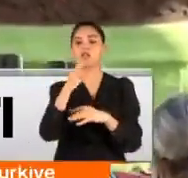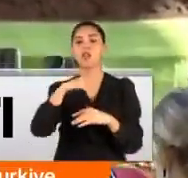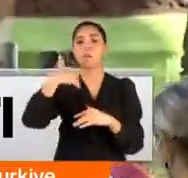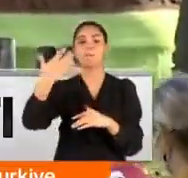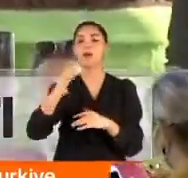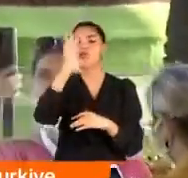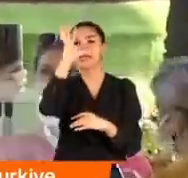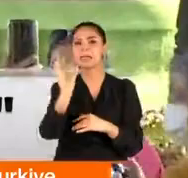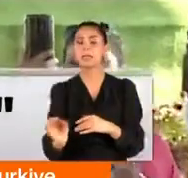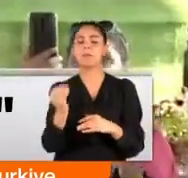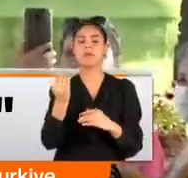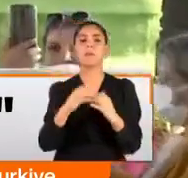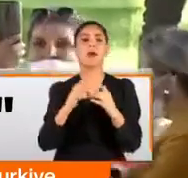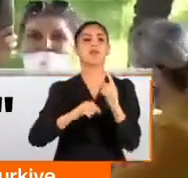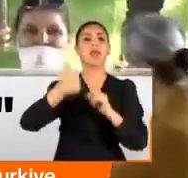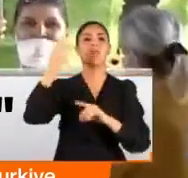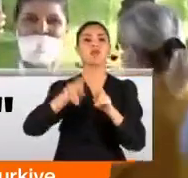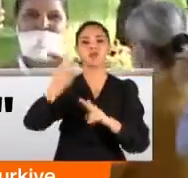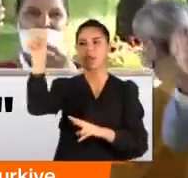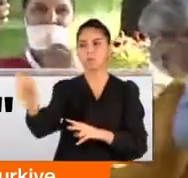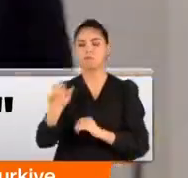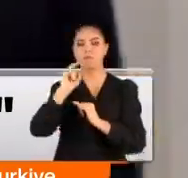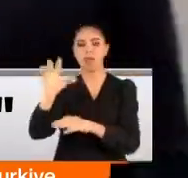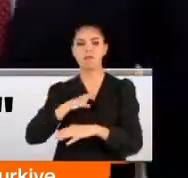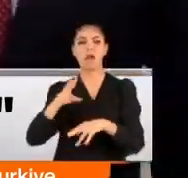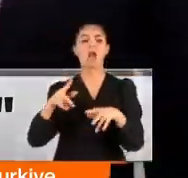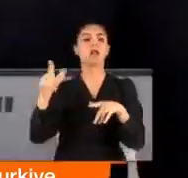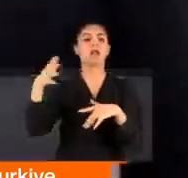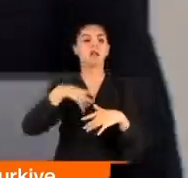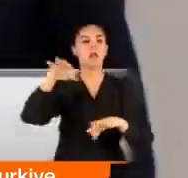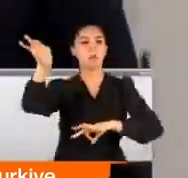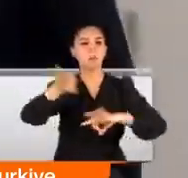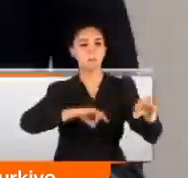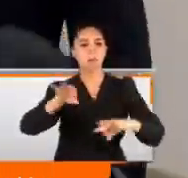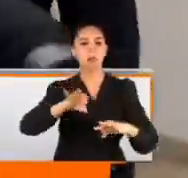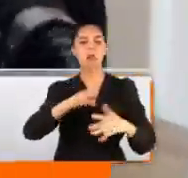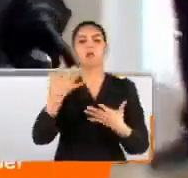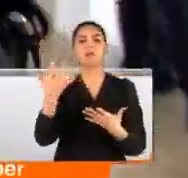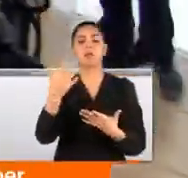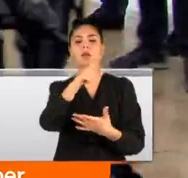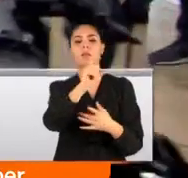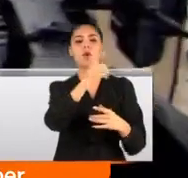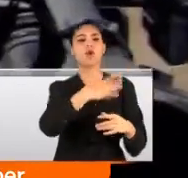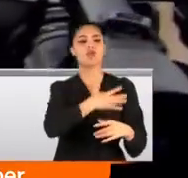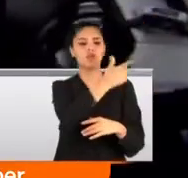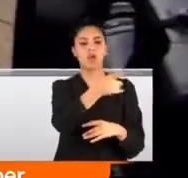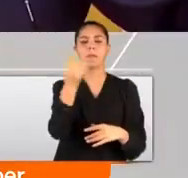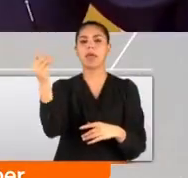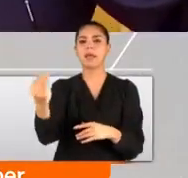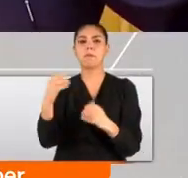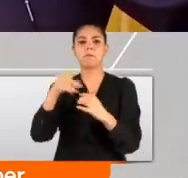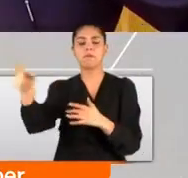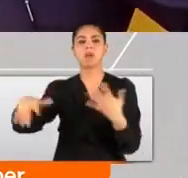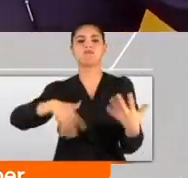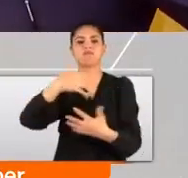Parti Genel Başkanı Meral Akşener'e de çevirdi. FETÖ stratejileri Cumhuriyet Halk Partisi'ni kavramış, ipi kasnağa çevirmiştir.